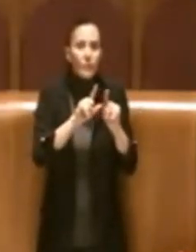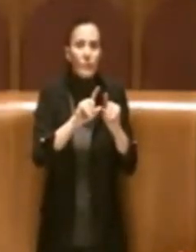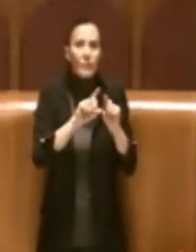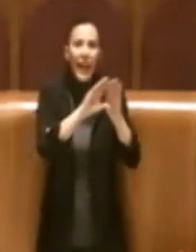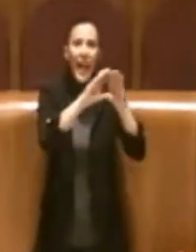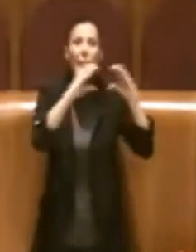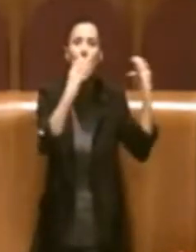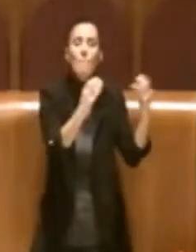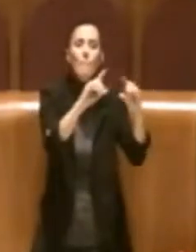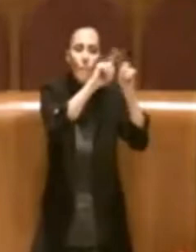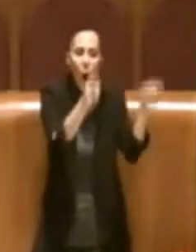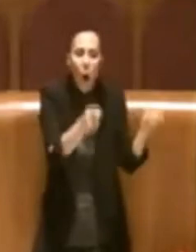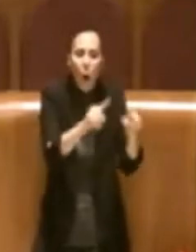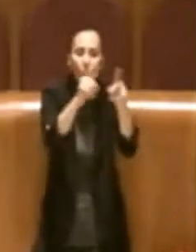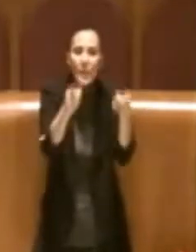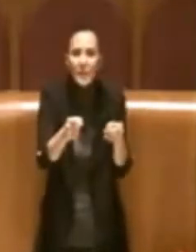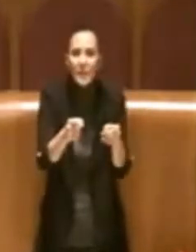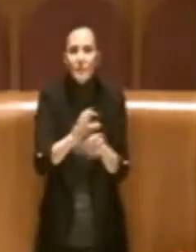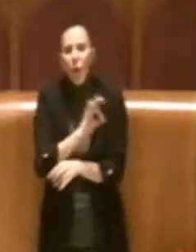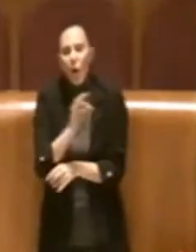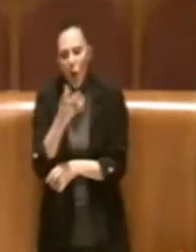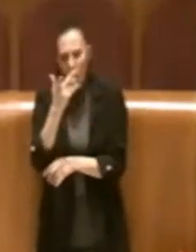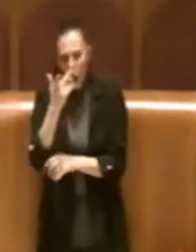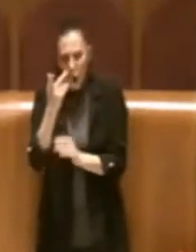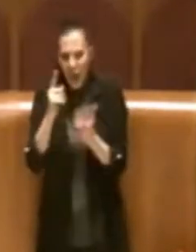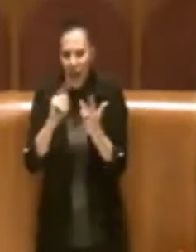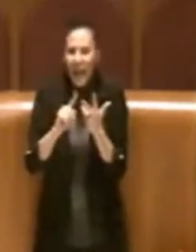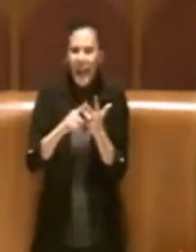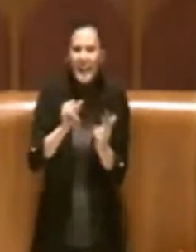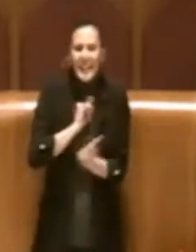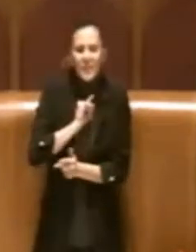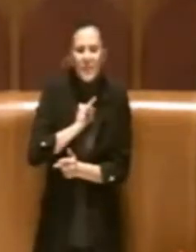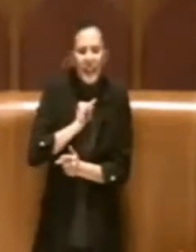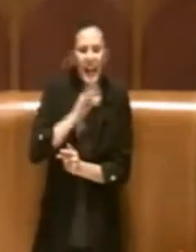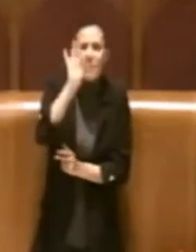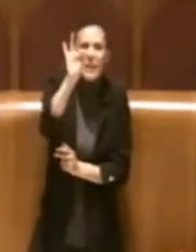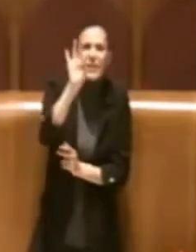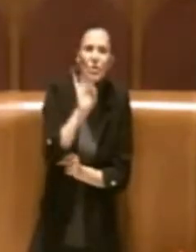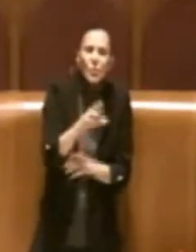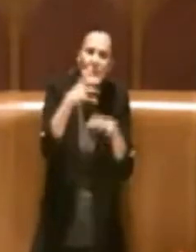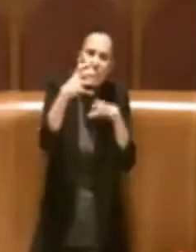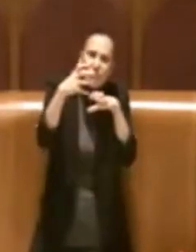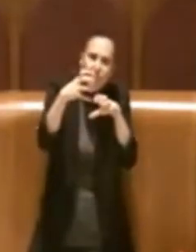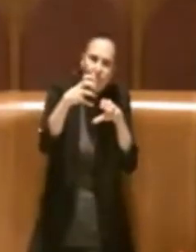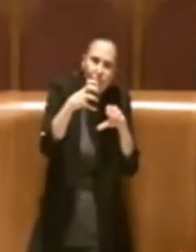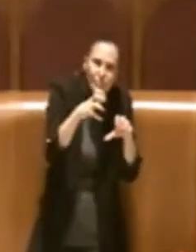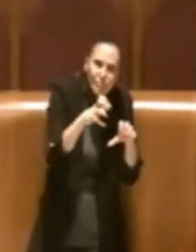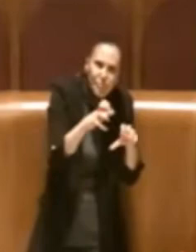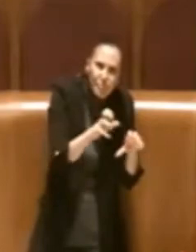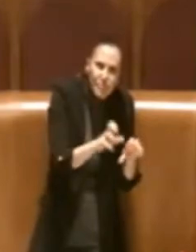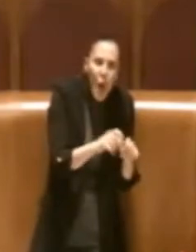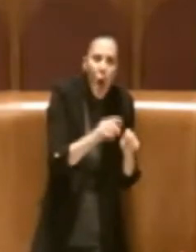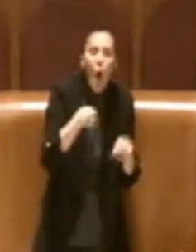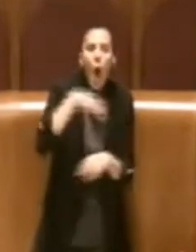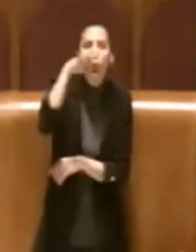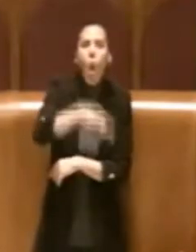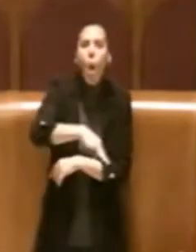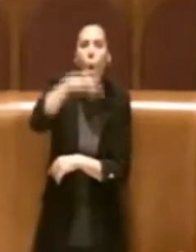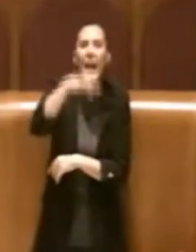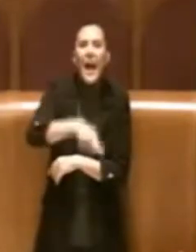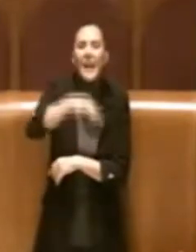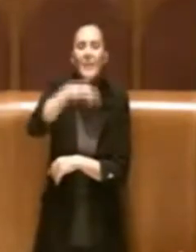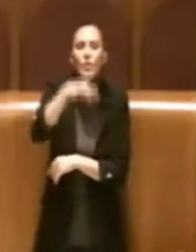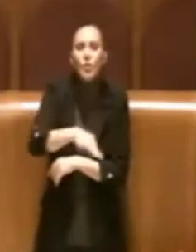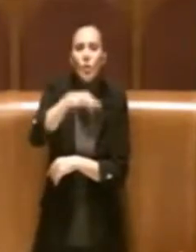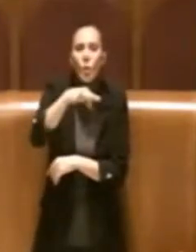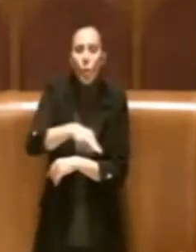Oltretutto, va a identificare una percentuale di riduzione di un eventuale canone di locazione, quando